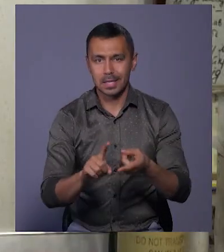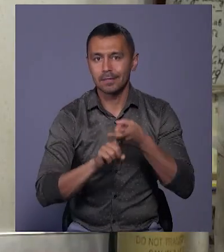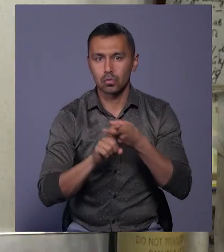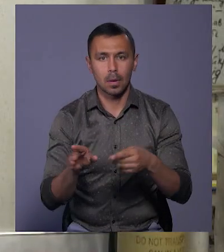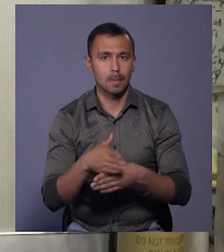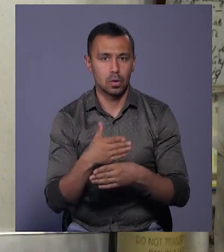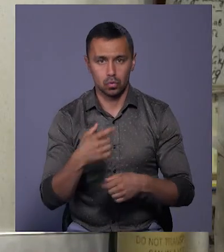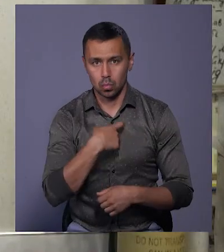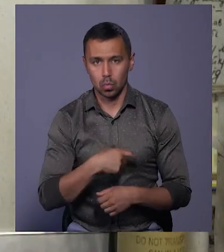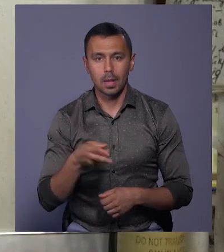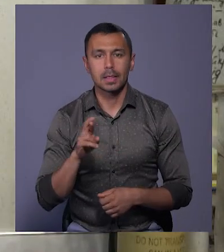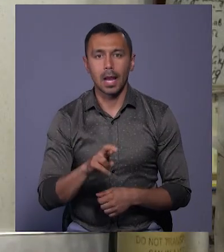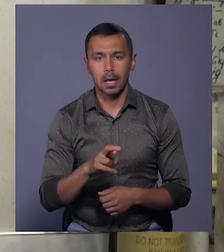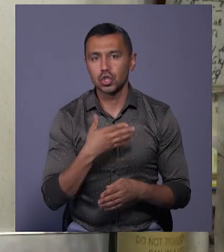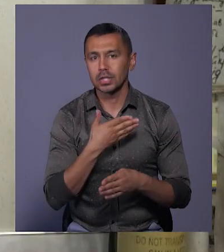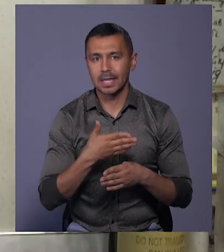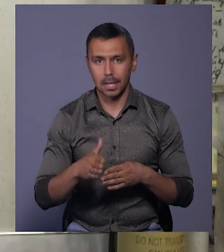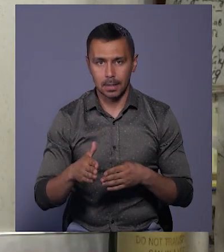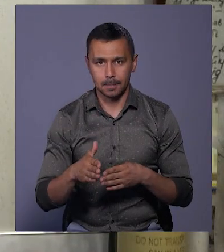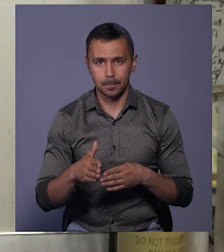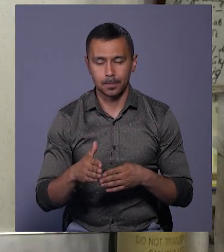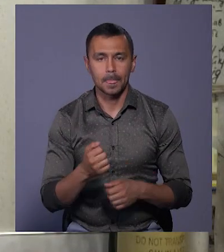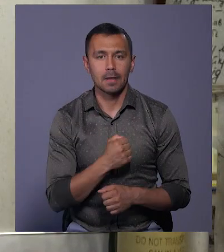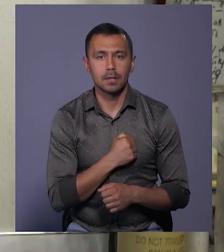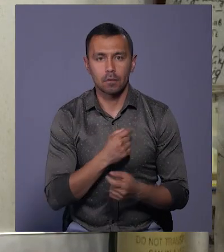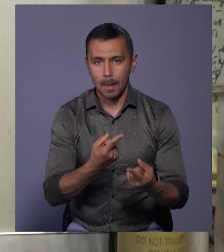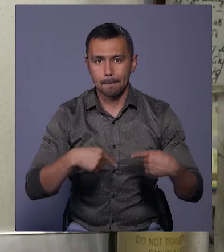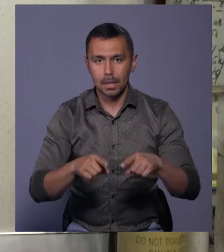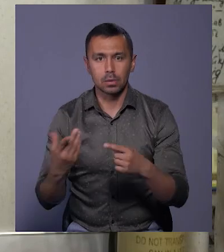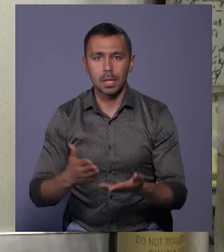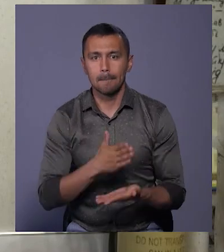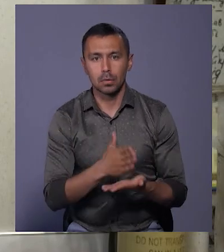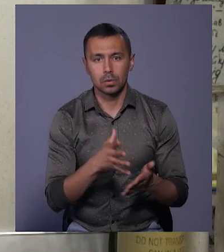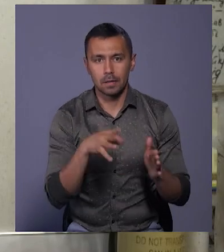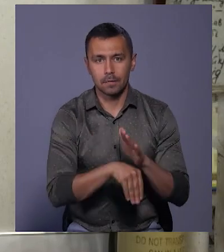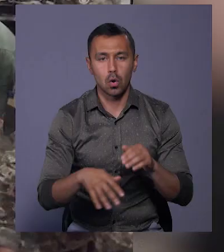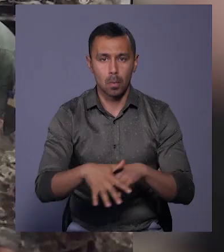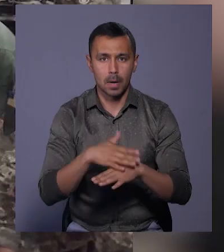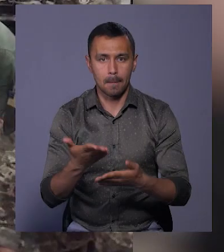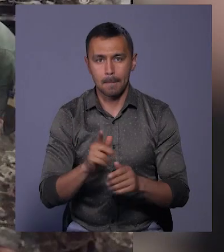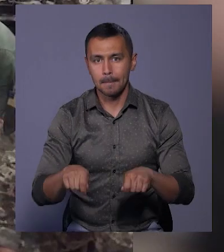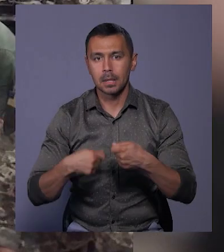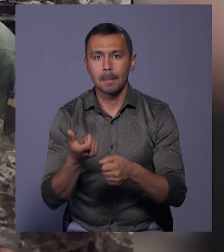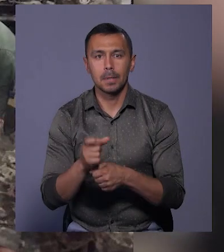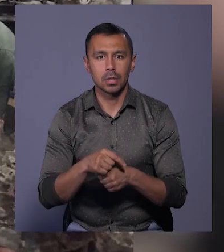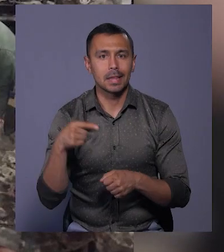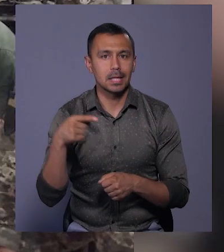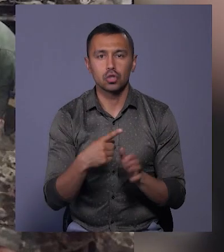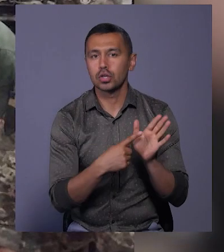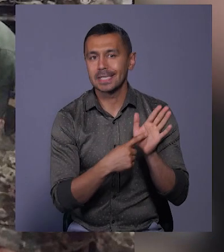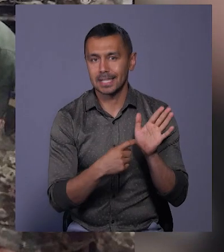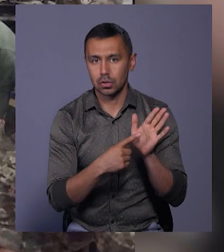собою. Ну і для частини військових підрозділів, які базуються в громаді, ми передали більше 1600